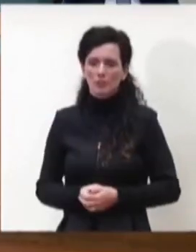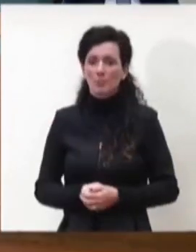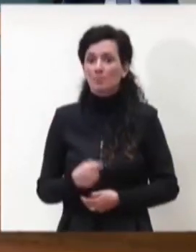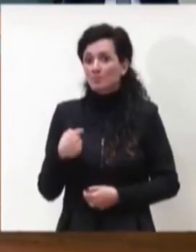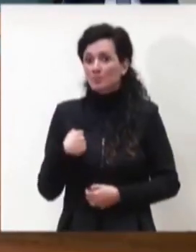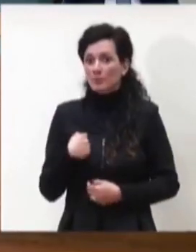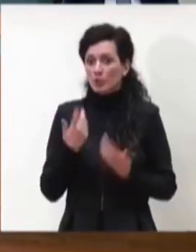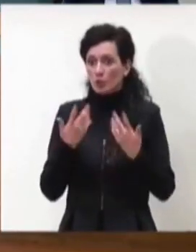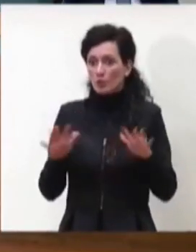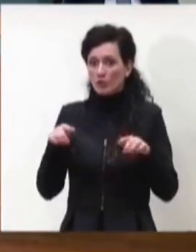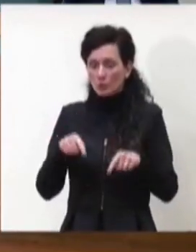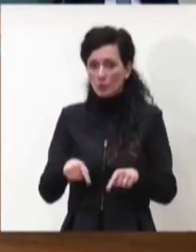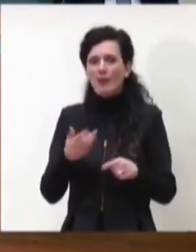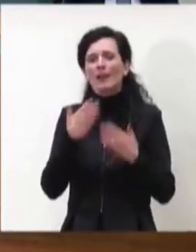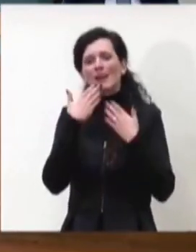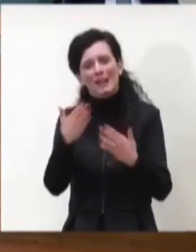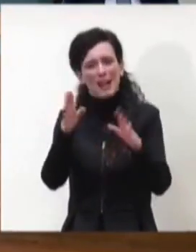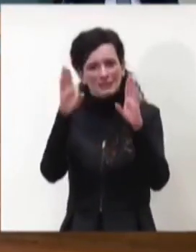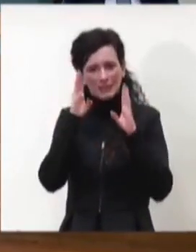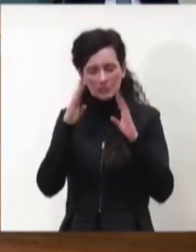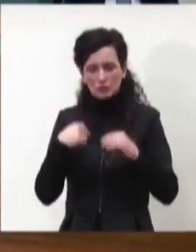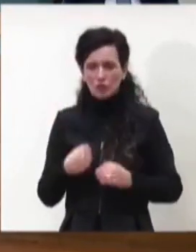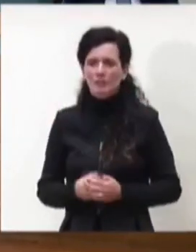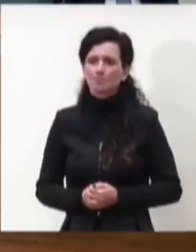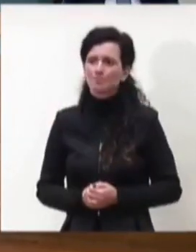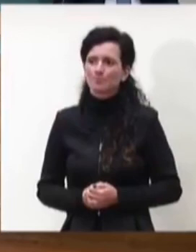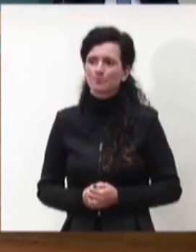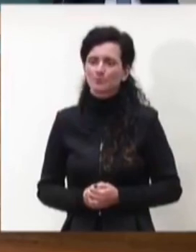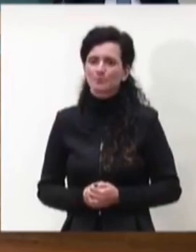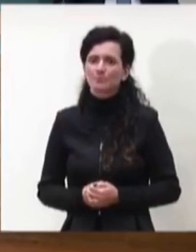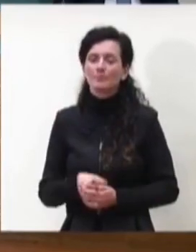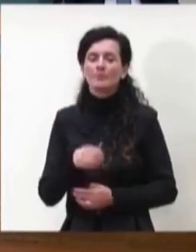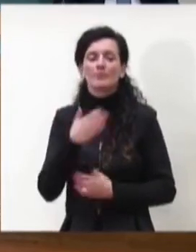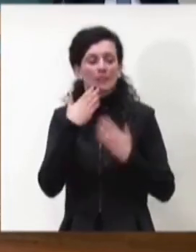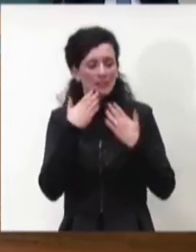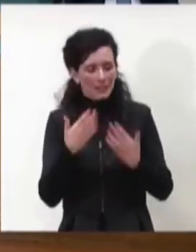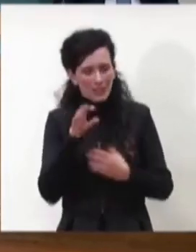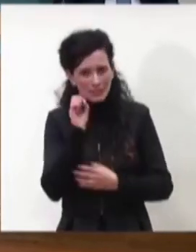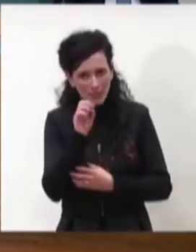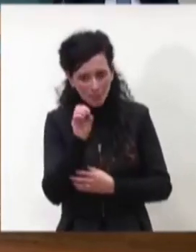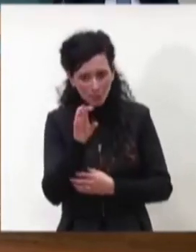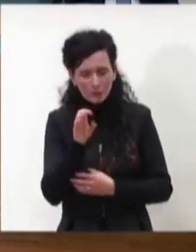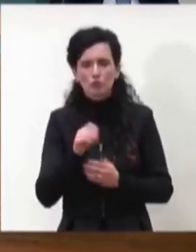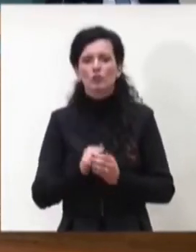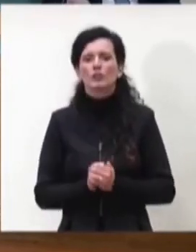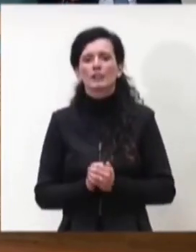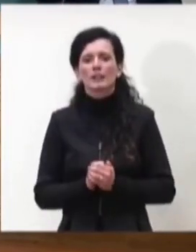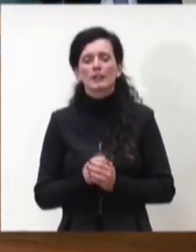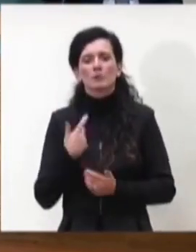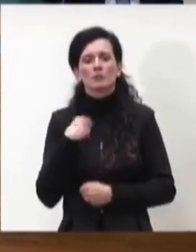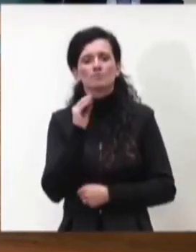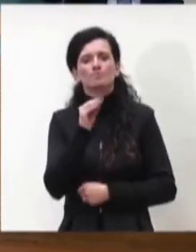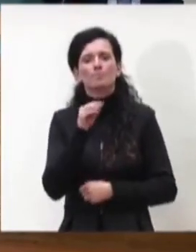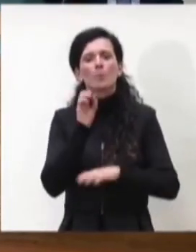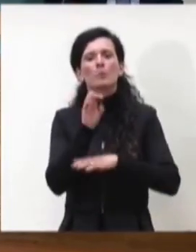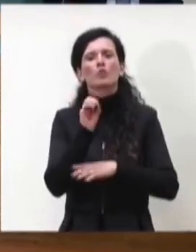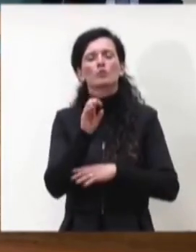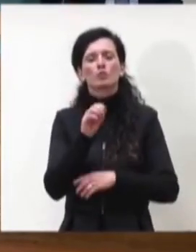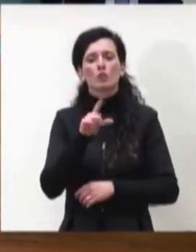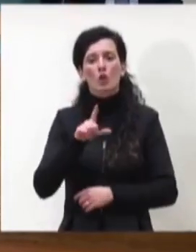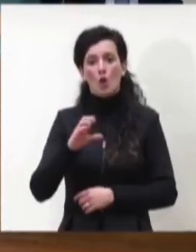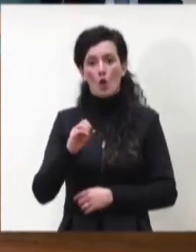fermerei qui e vi ringrazio per l'attenzione. Grazie professore, chiedo al professor Locatelli di